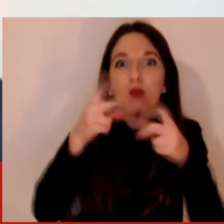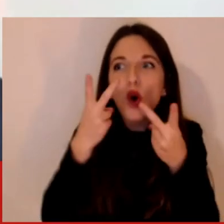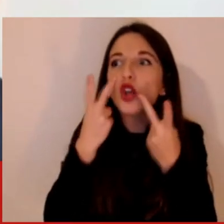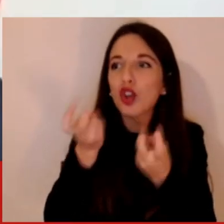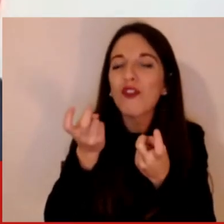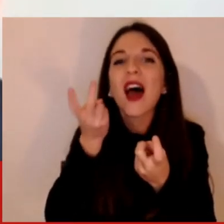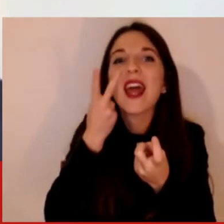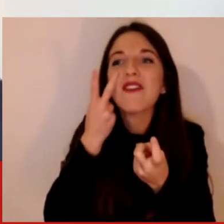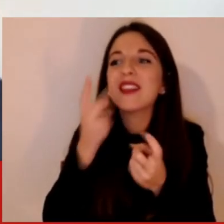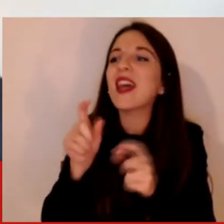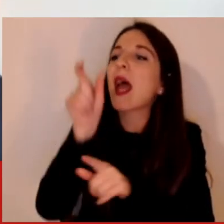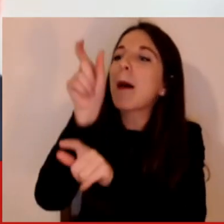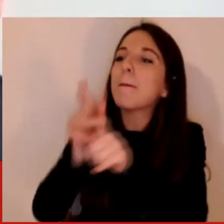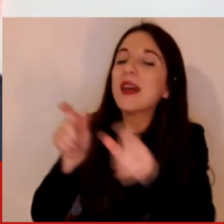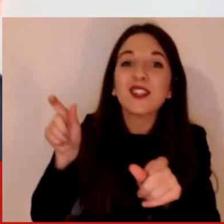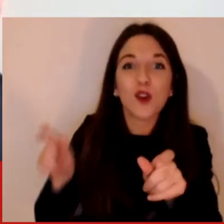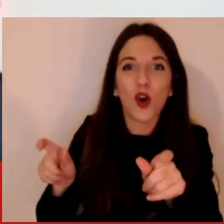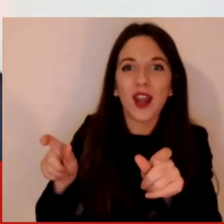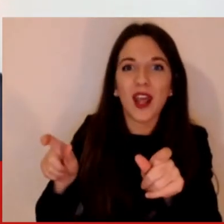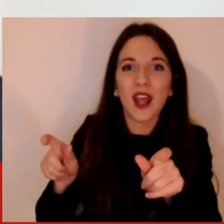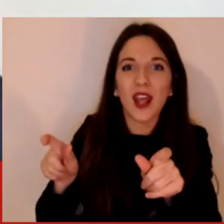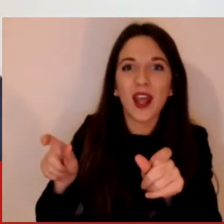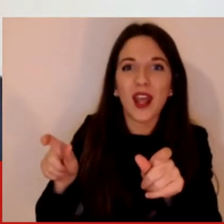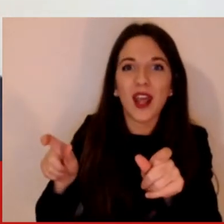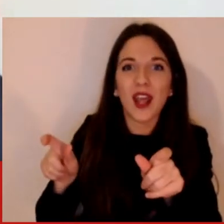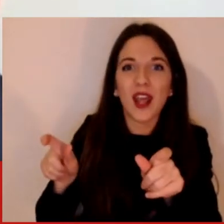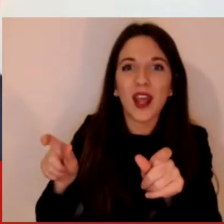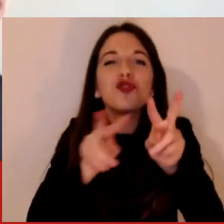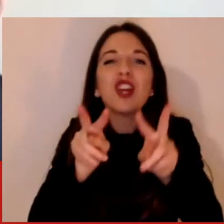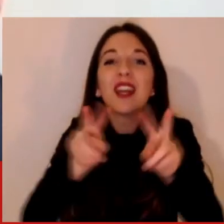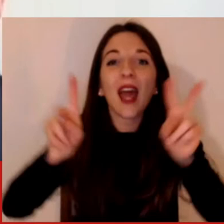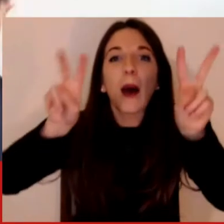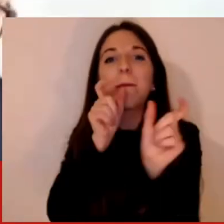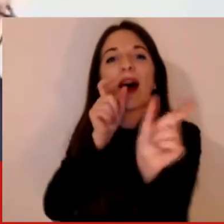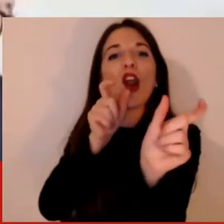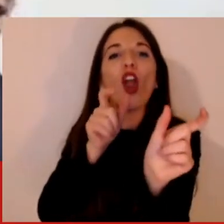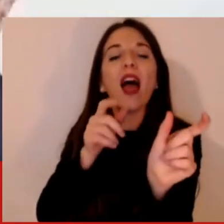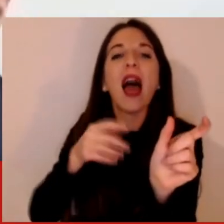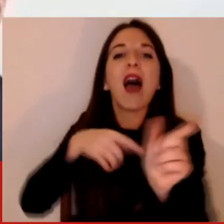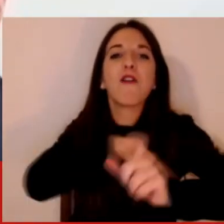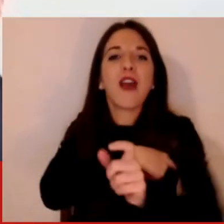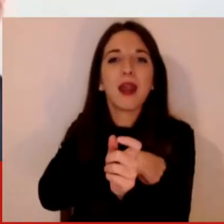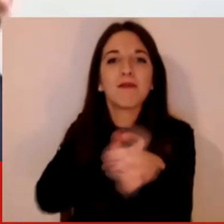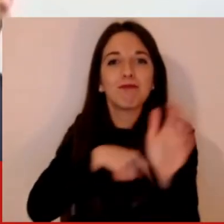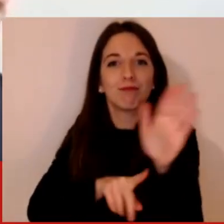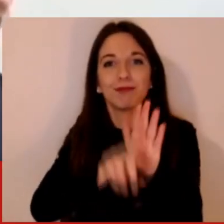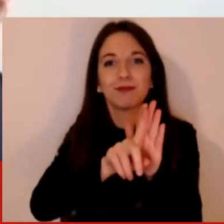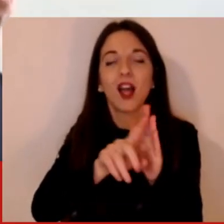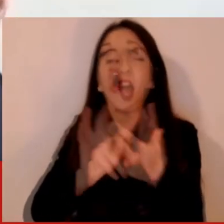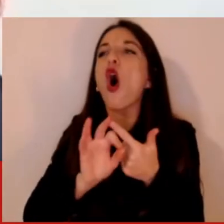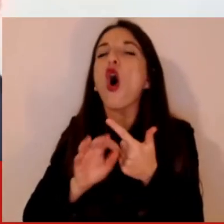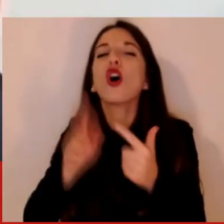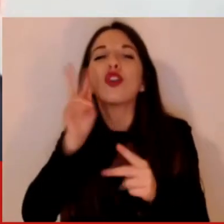febbre o cose di questo tipo e da lì noi riusciamo poi attraverso dei meccanismi di riscalamento